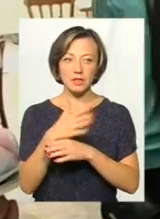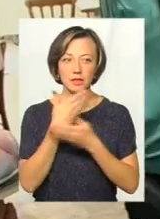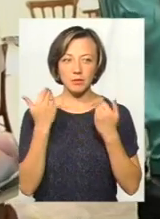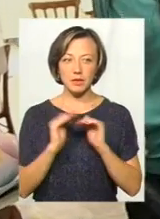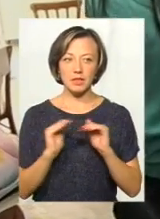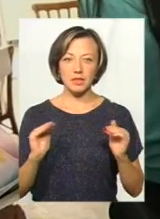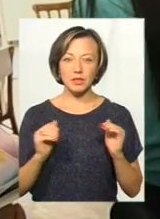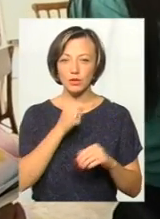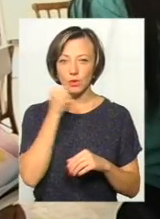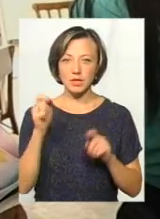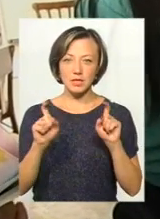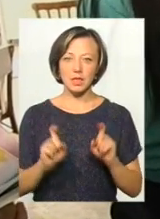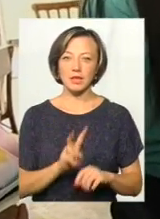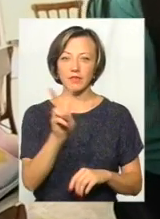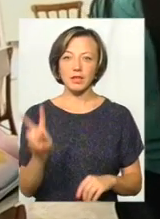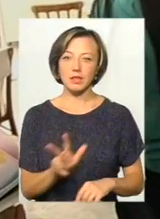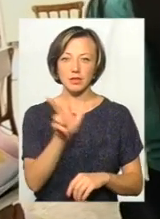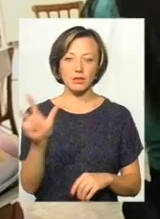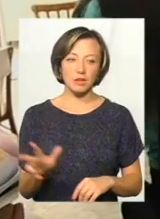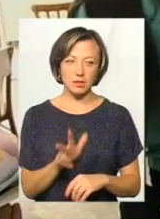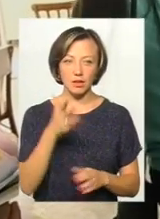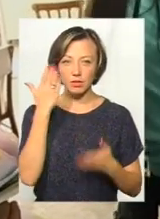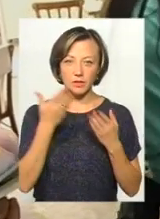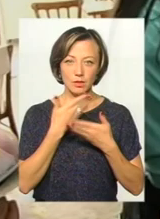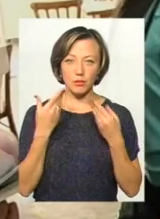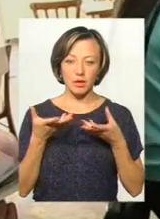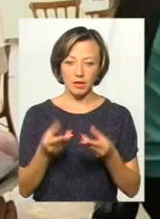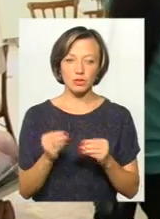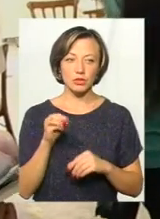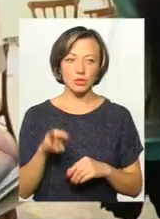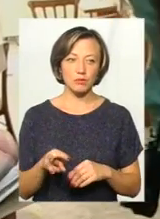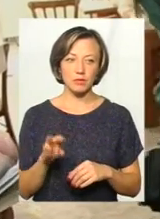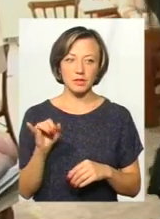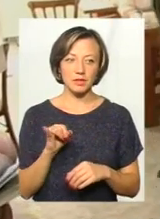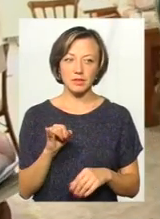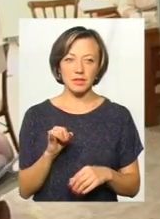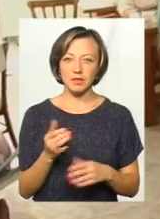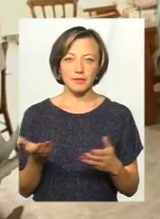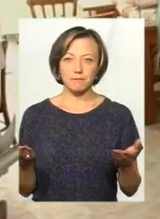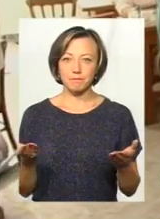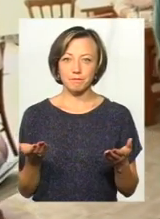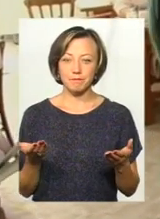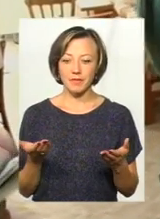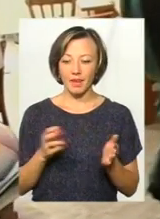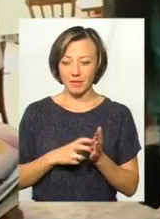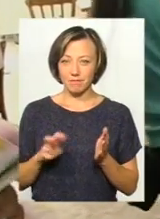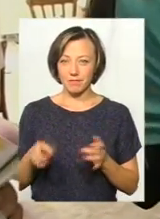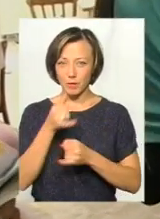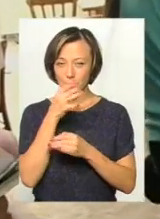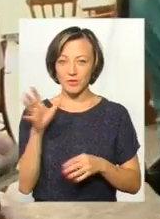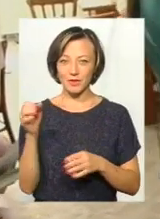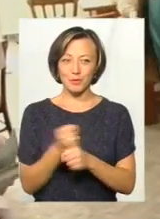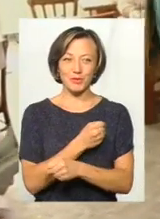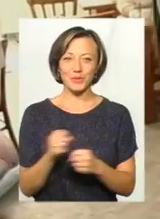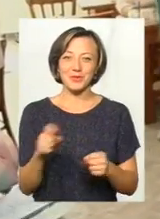діти і дорослі сидять 2-3 години, розважити немає чим, від черги не відійдеш, бо всі б